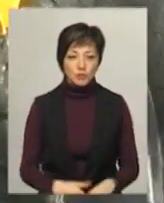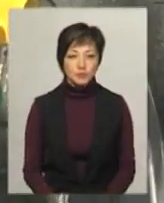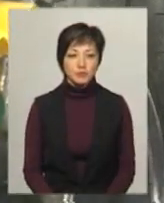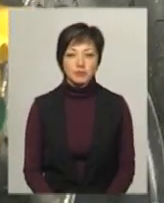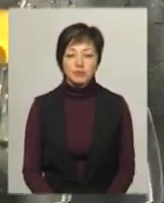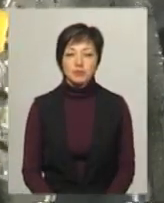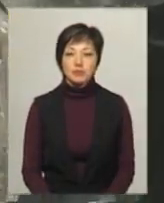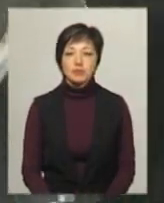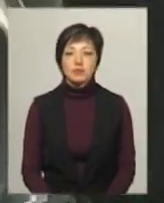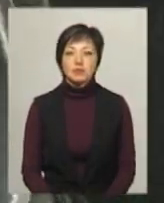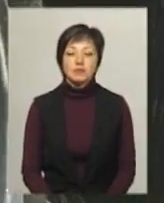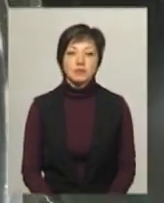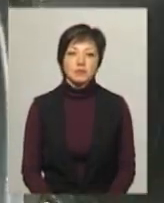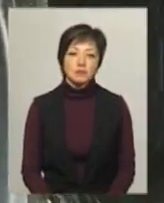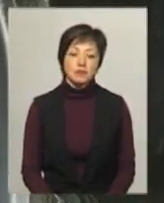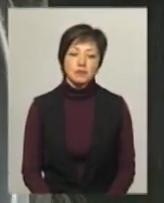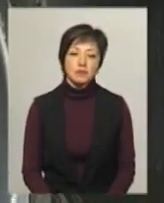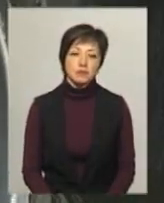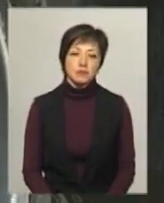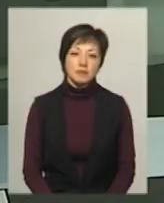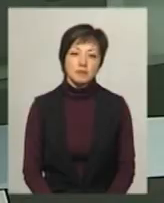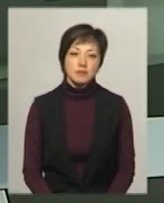Воруштво, Віктор Кривий, Новини, Поділля, Центр.